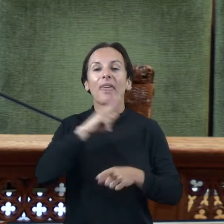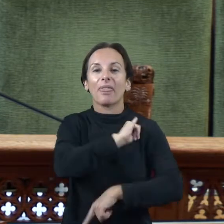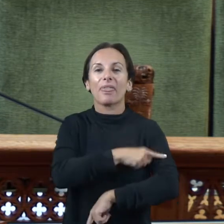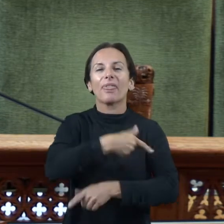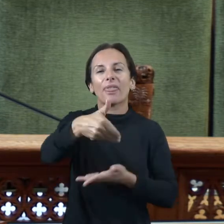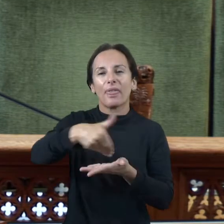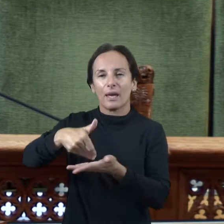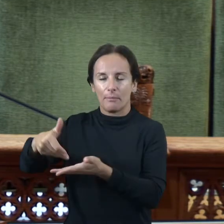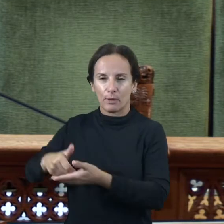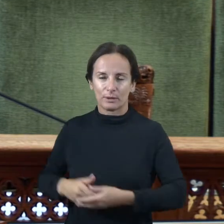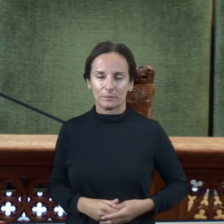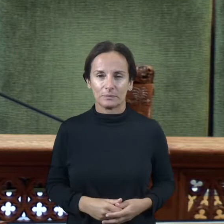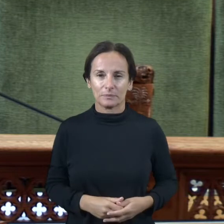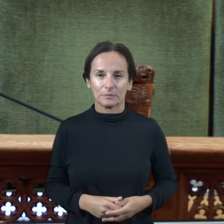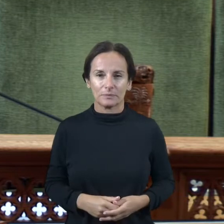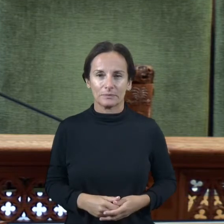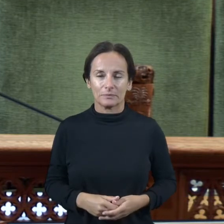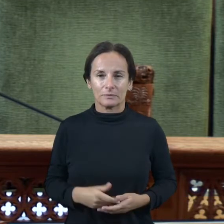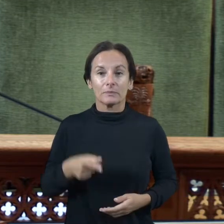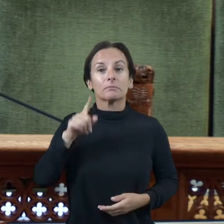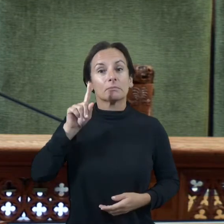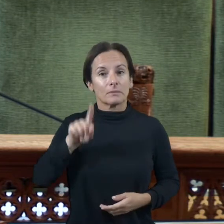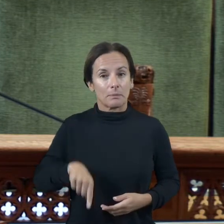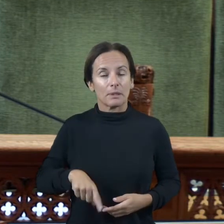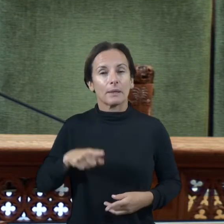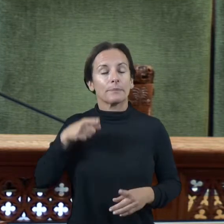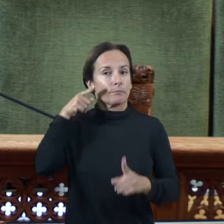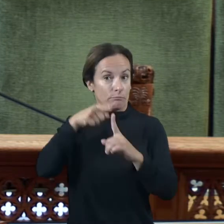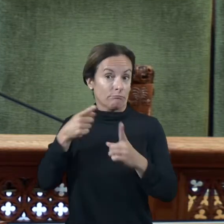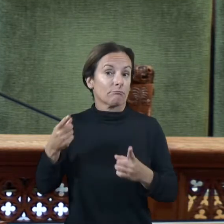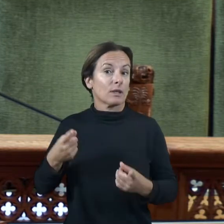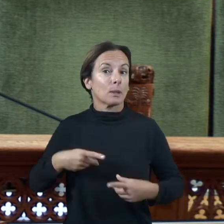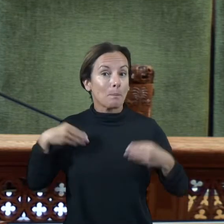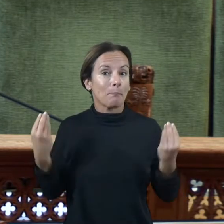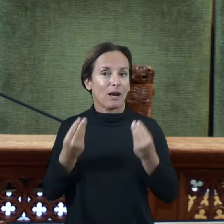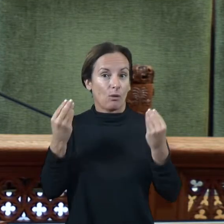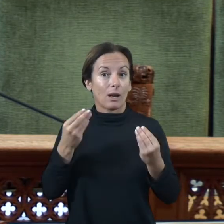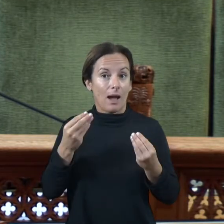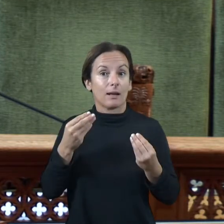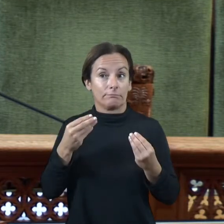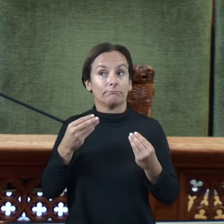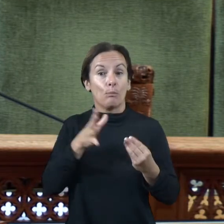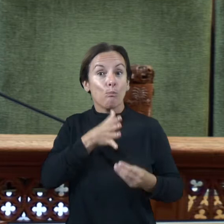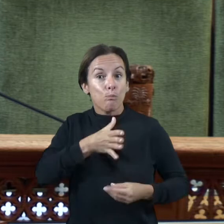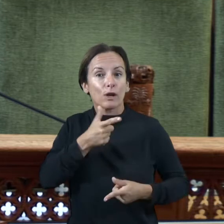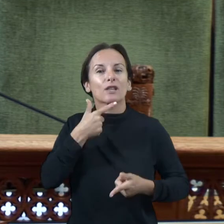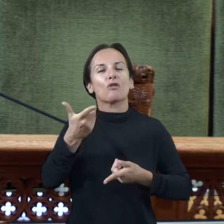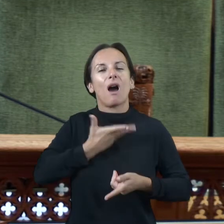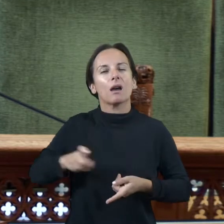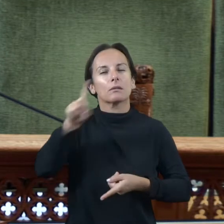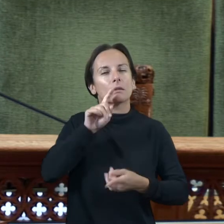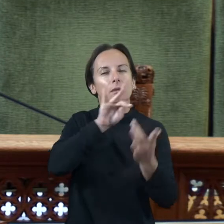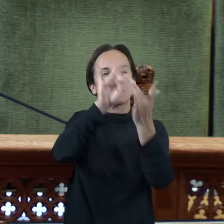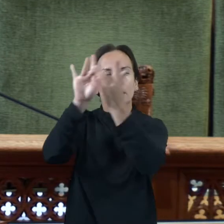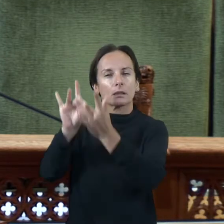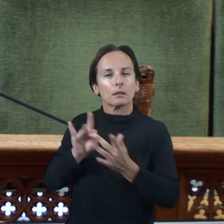nostres nens mallorquins també de qualque manera millorar i estar molt en contacte amb els ajuntaments per intentar facilitar